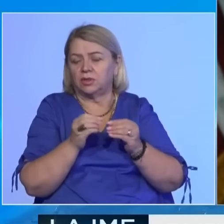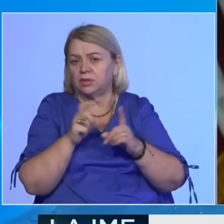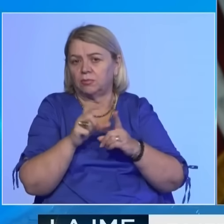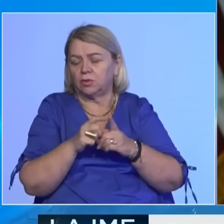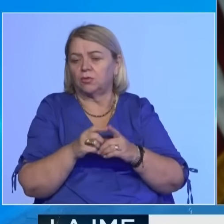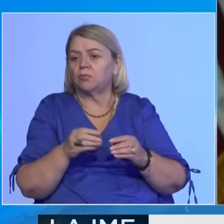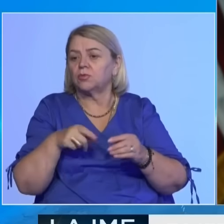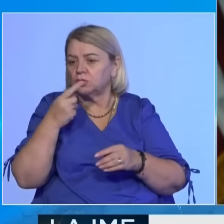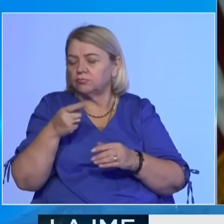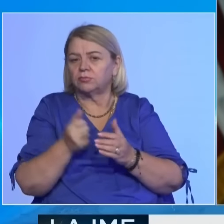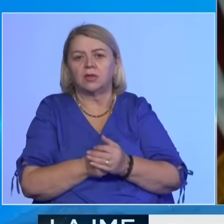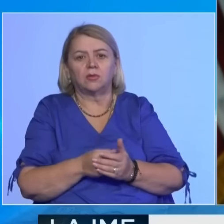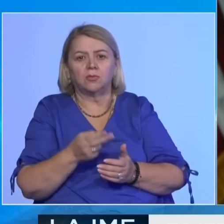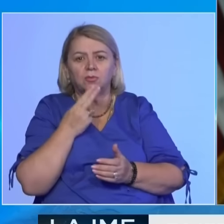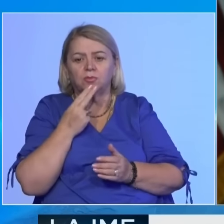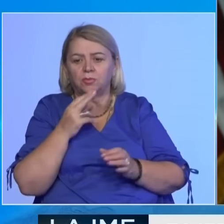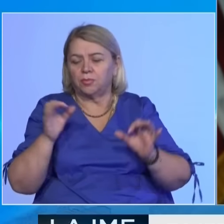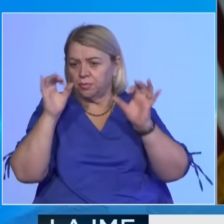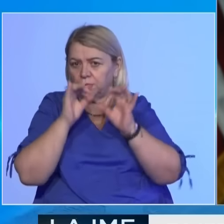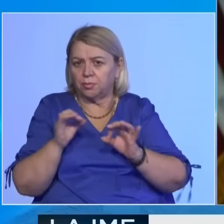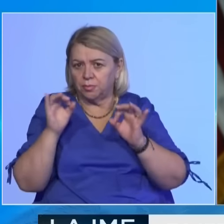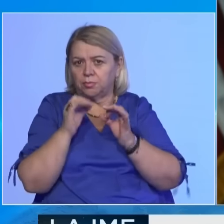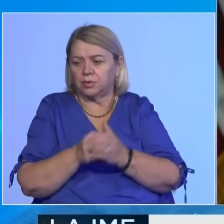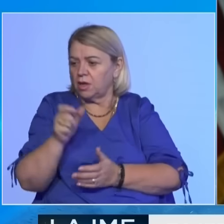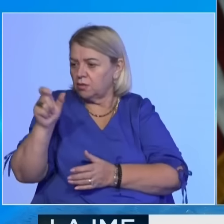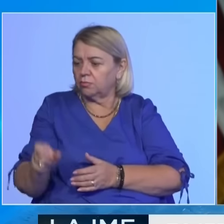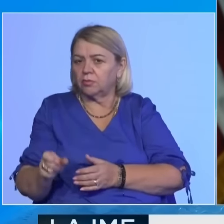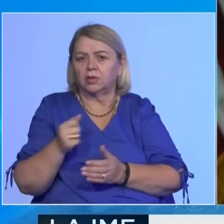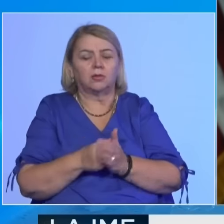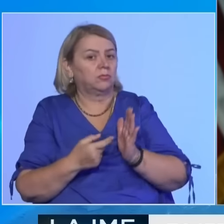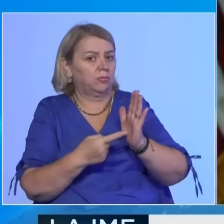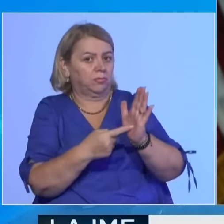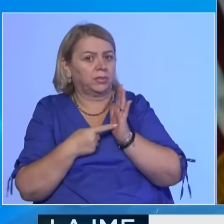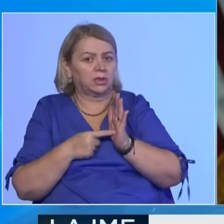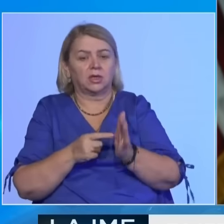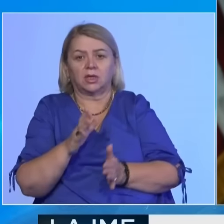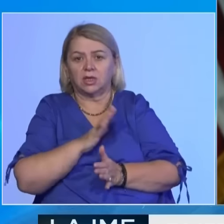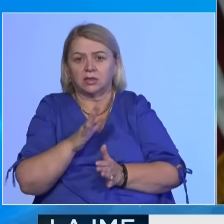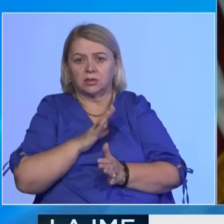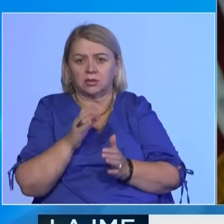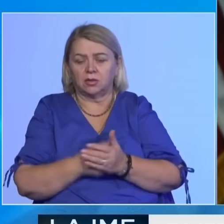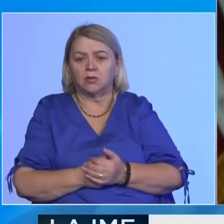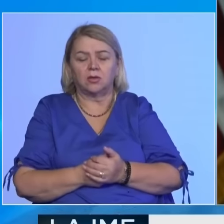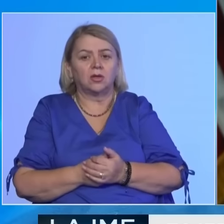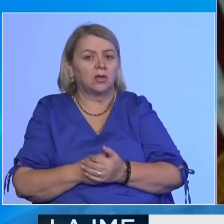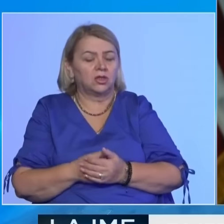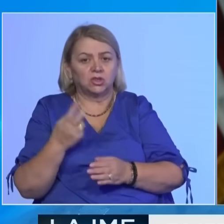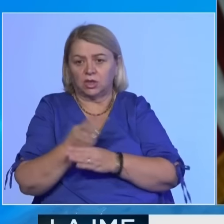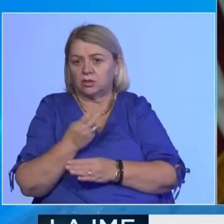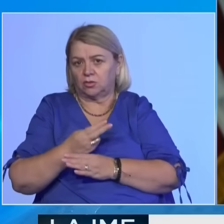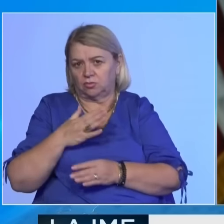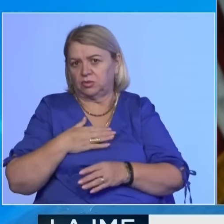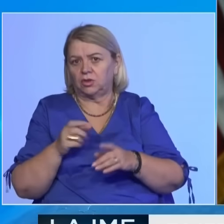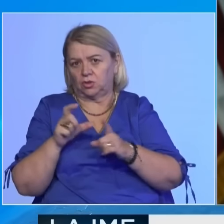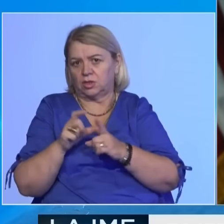deklarat ku ka thënë se nuk ka pasur as një her një person i cili paracet një kërcenim të madhë për Republikën ton se sa Donald